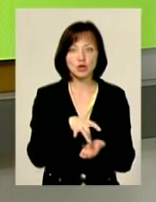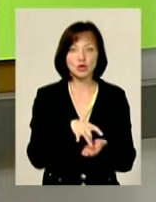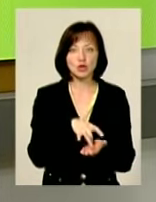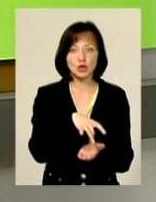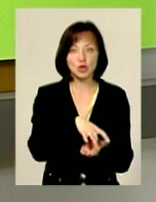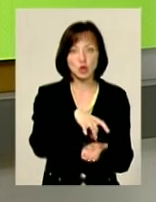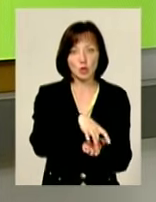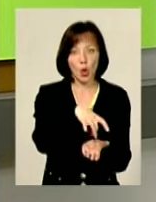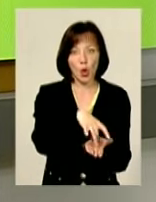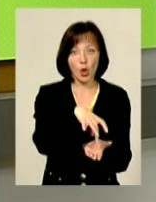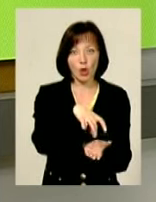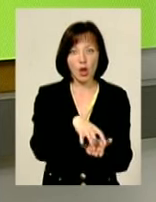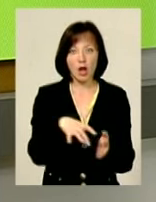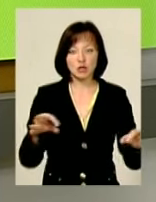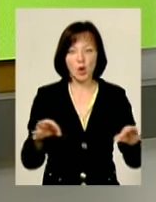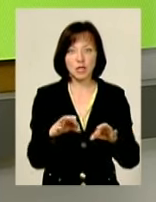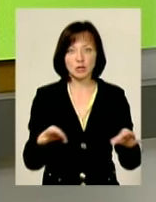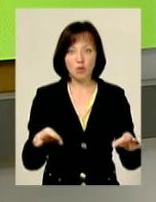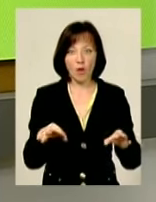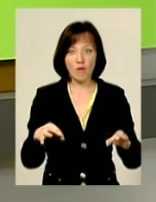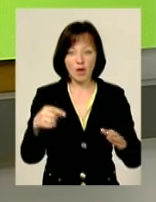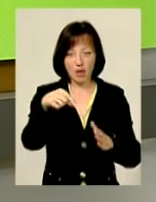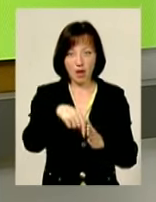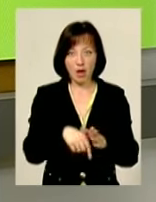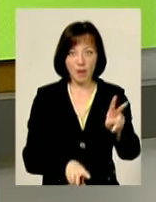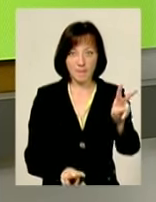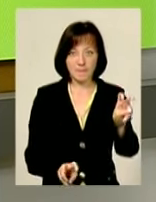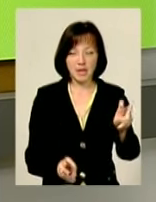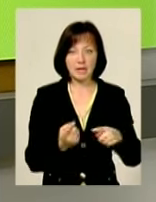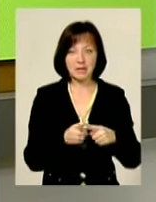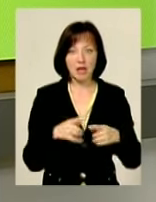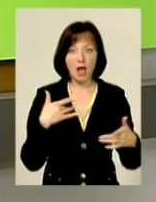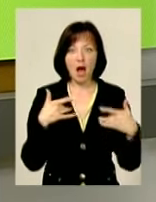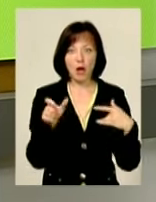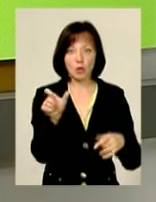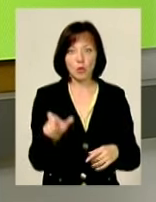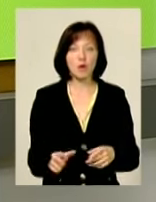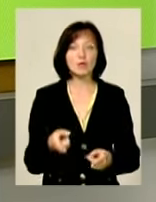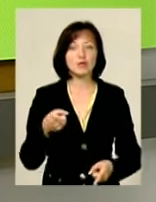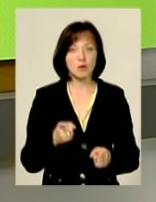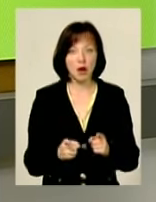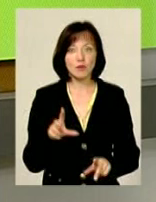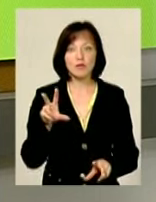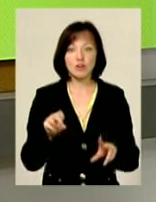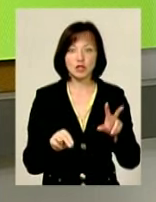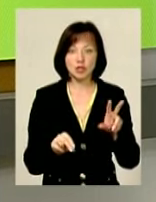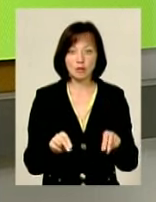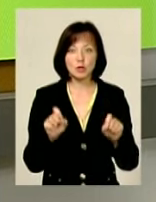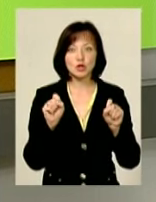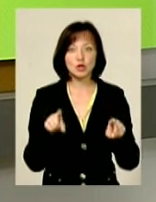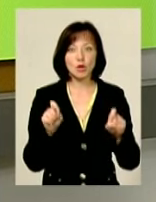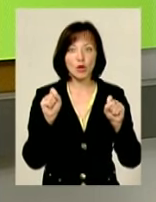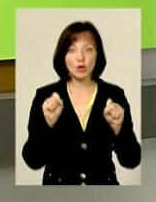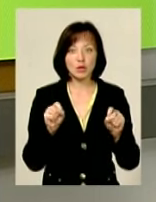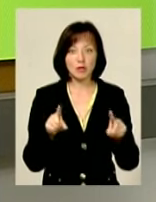соло другого тромбона. І, до речі, він, цей актор, він по-справжньому вважається золотим